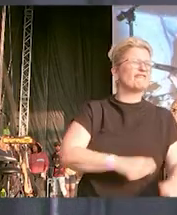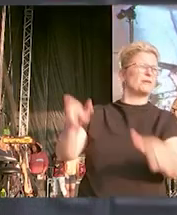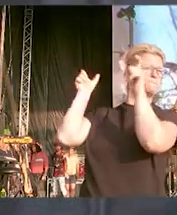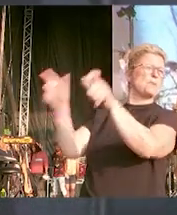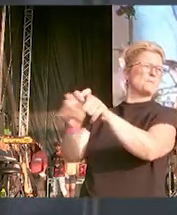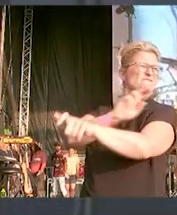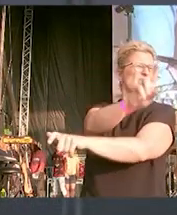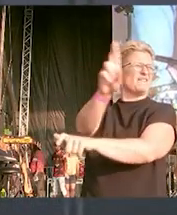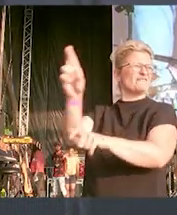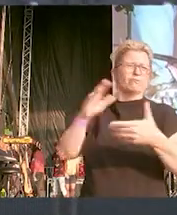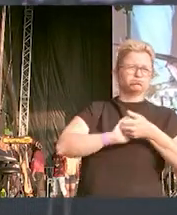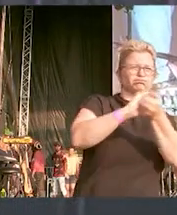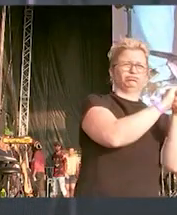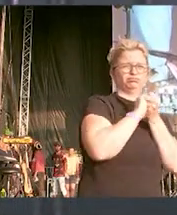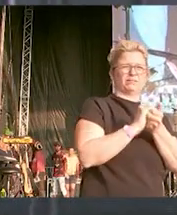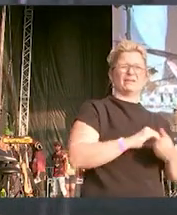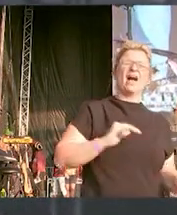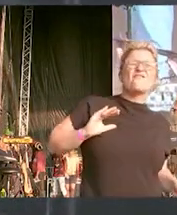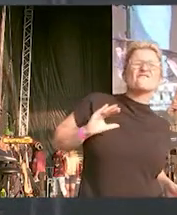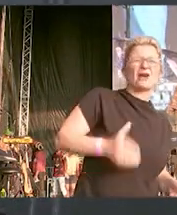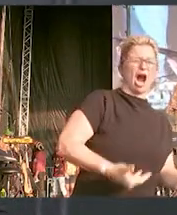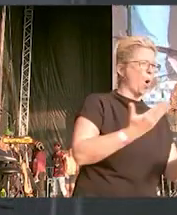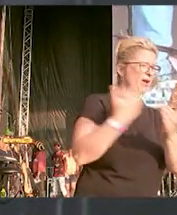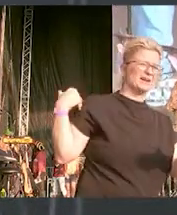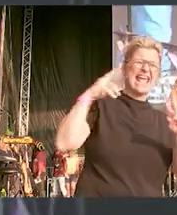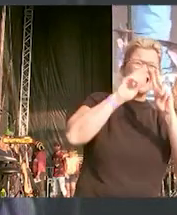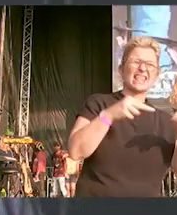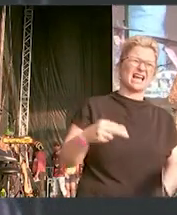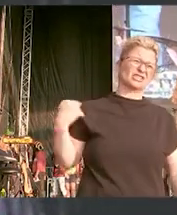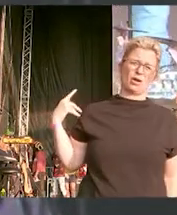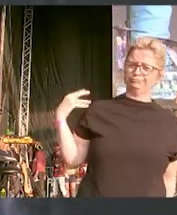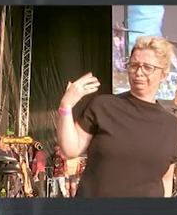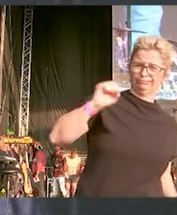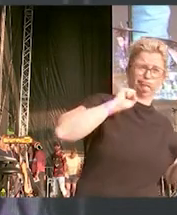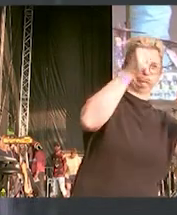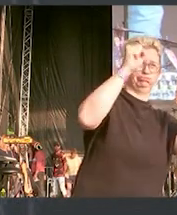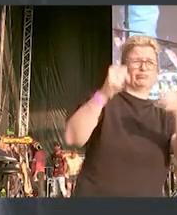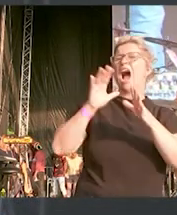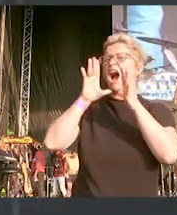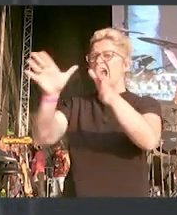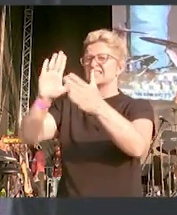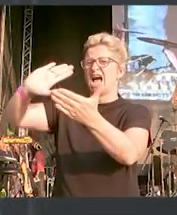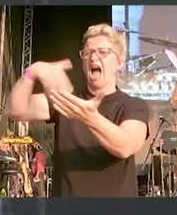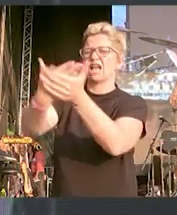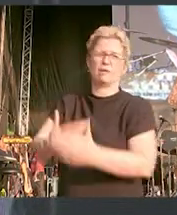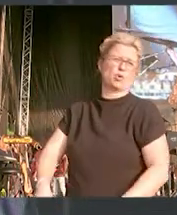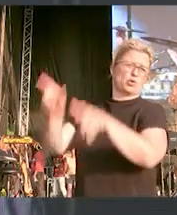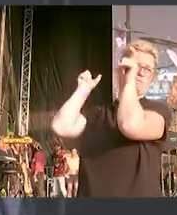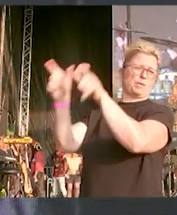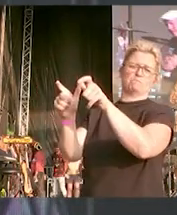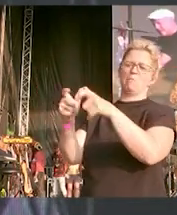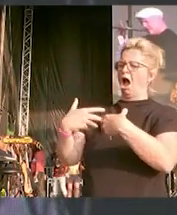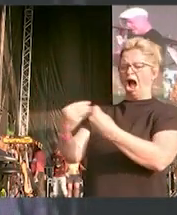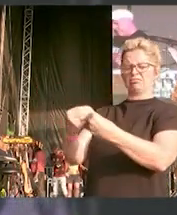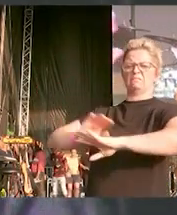internationale, feministische Errungenschaften, ein Angebot von Hass nicht anzunehmen und sich stattdessen mit denen